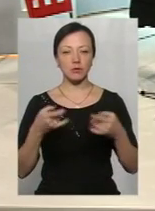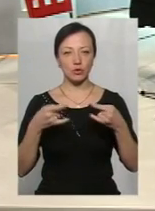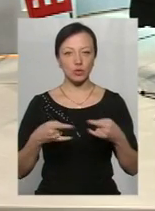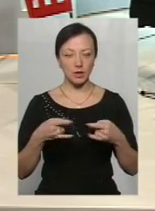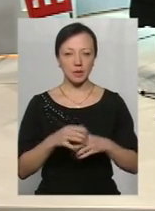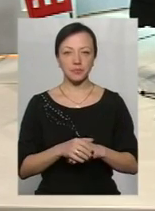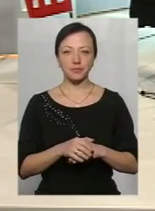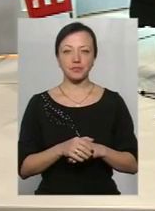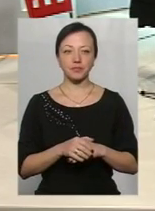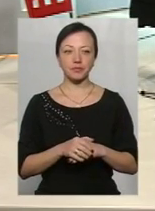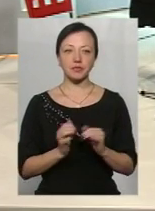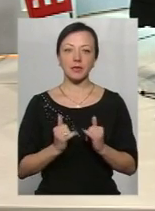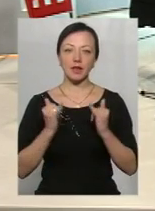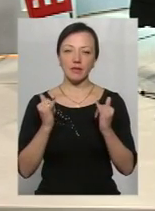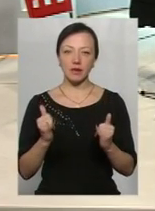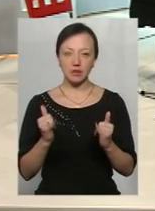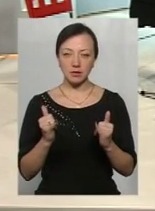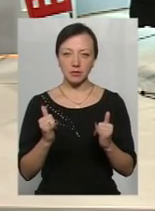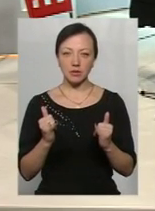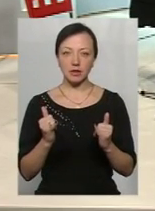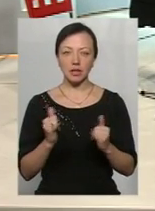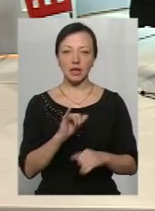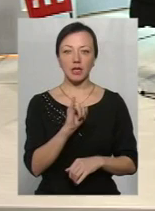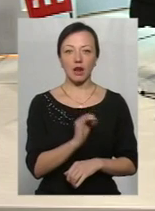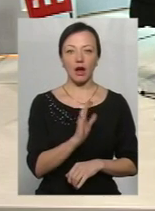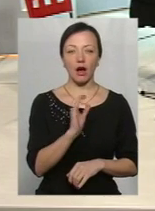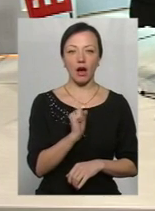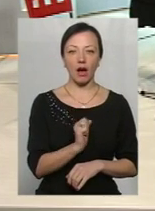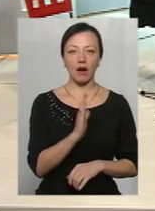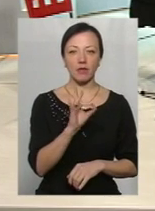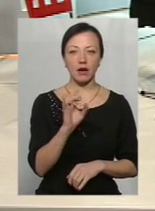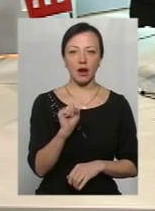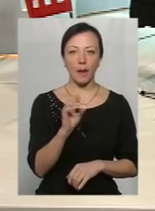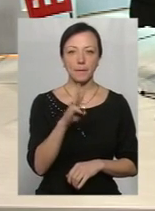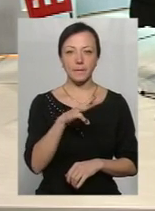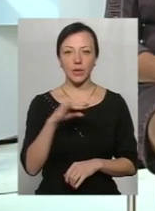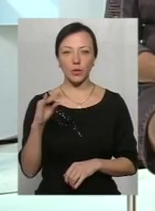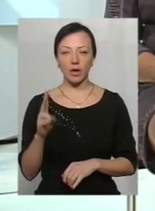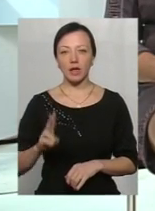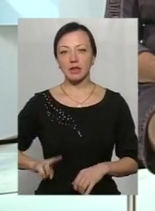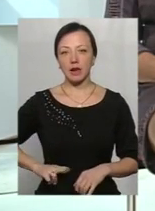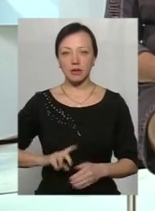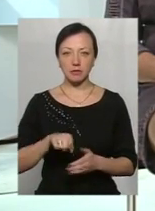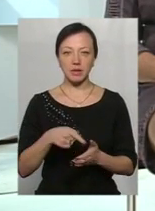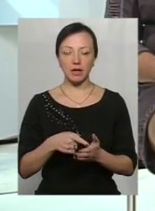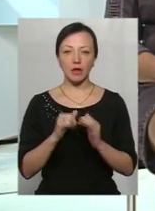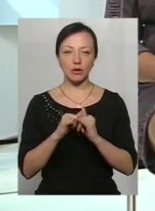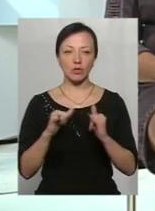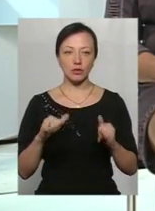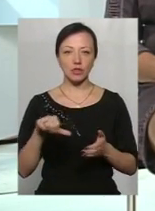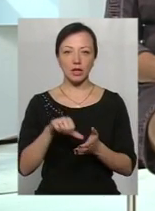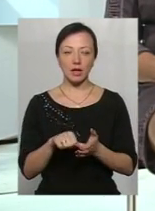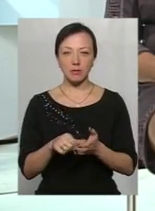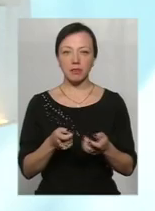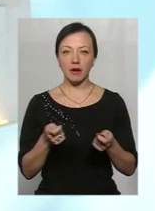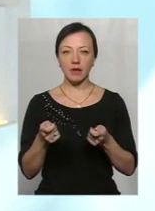Отож, сьогодні для вас у студії Ігор Абрам'юк, директор з питань розвитку, член правління Асоціації об'єднаних